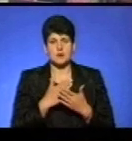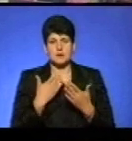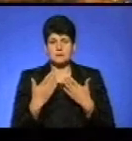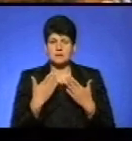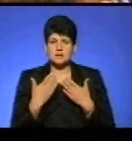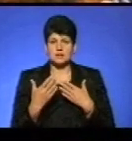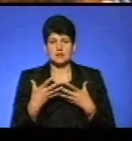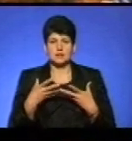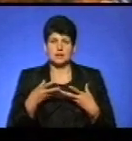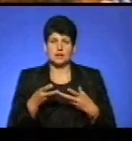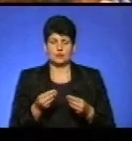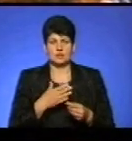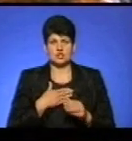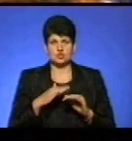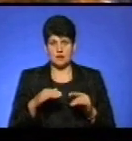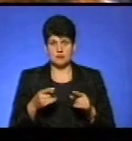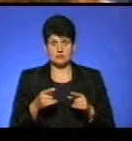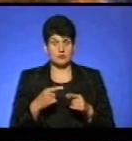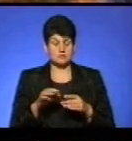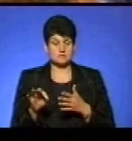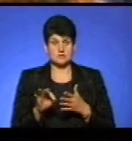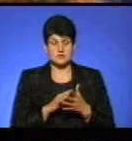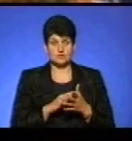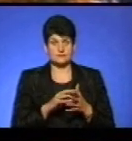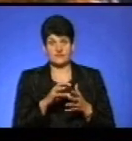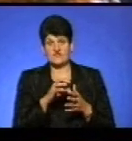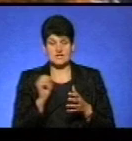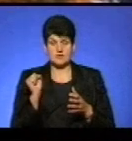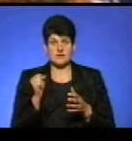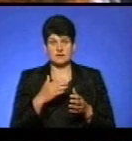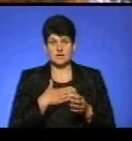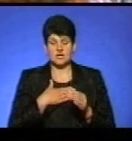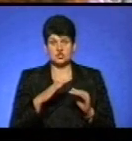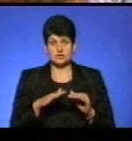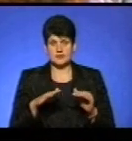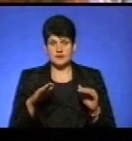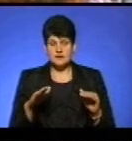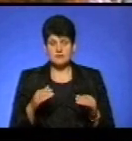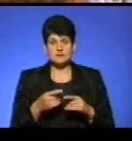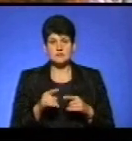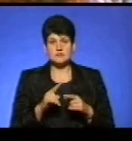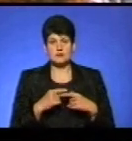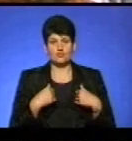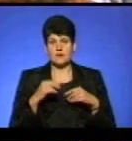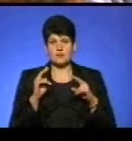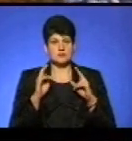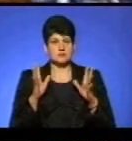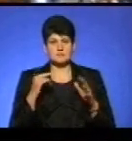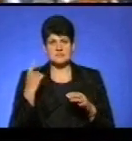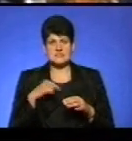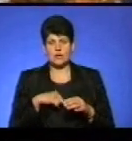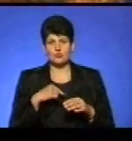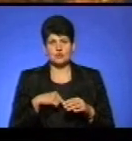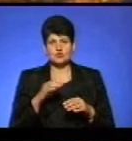наших дітей і так різко взяти, відірвати їх від наших дітей. Я не знаю, що це психологічно